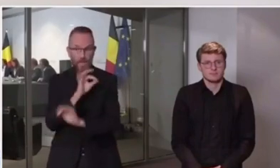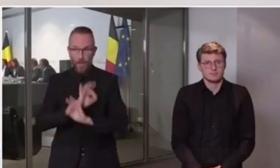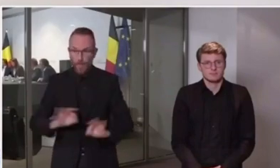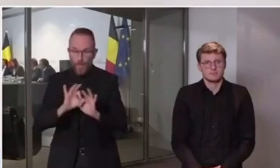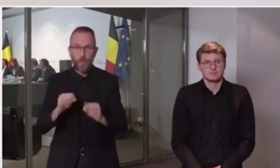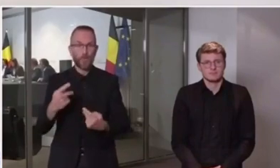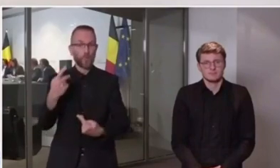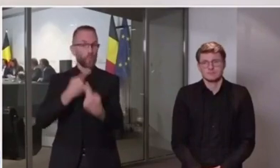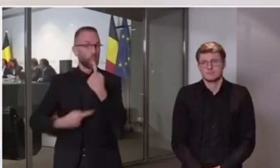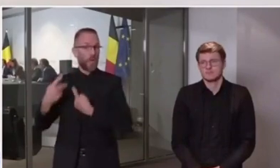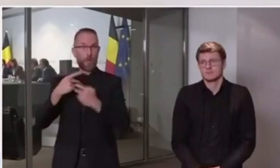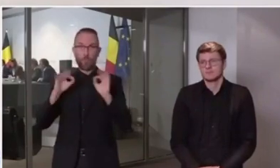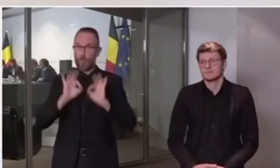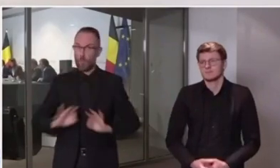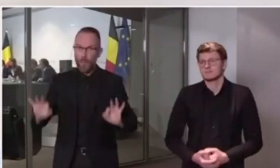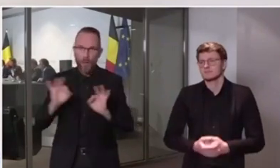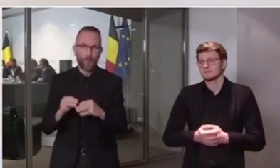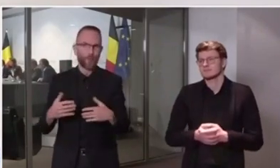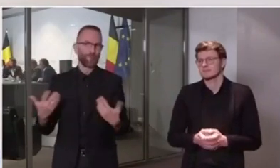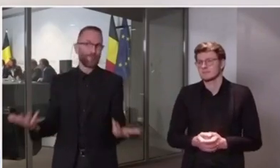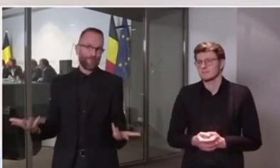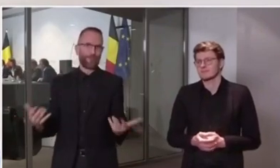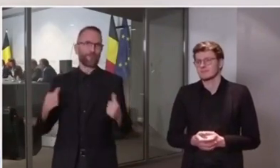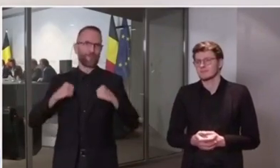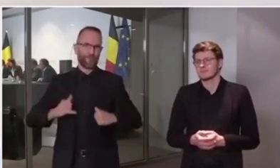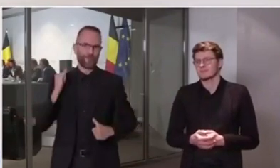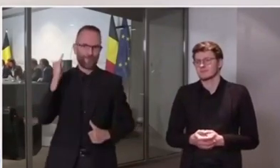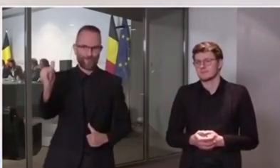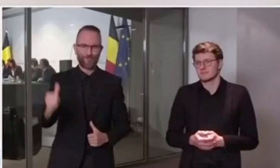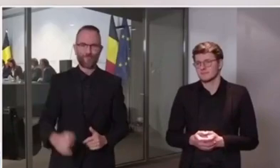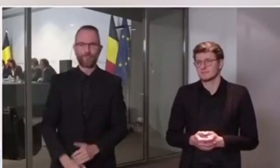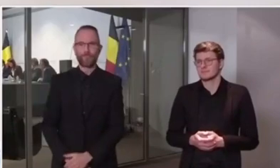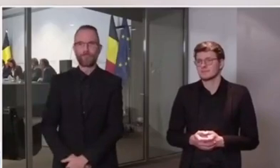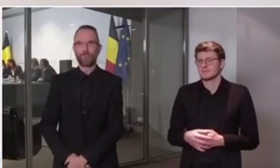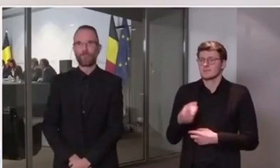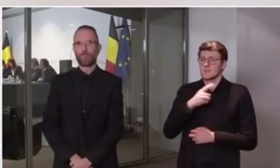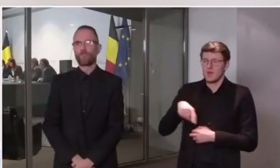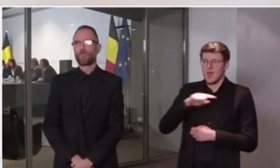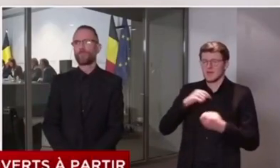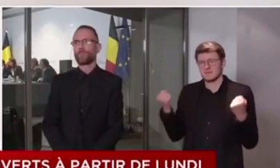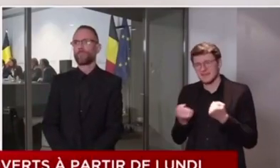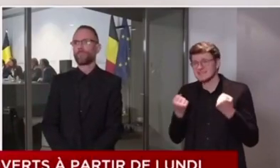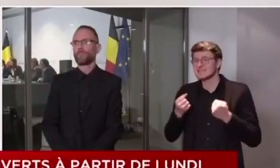comme vous pouvez l'entendre, nous préparons activement le retour à la normale.